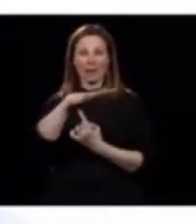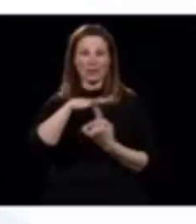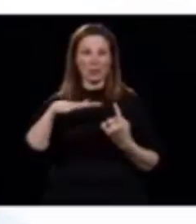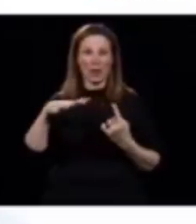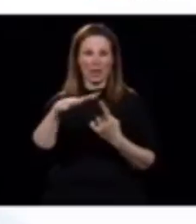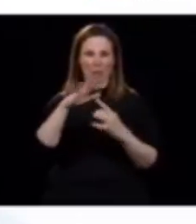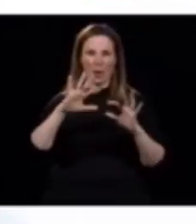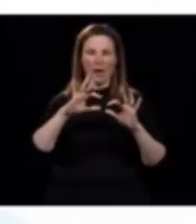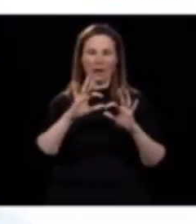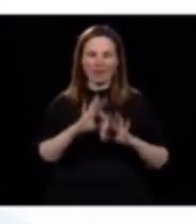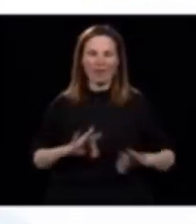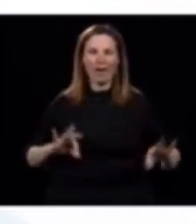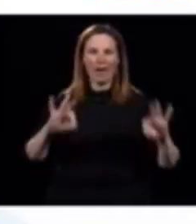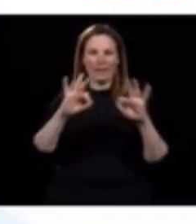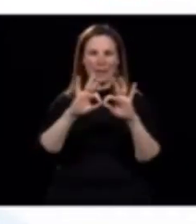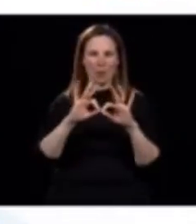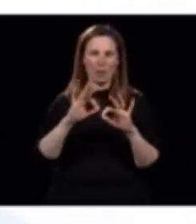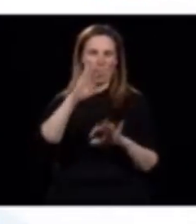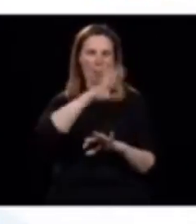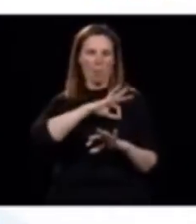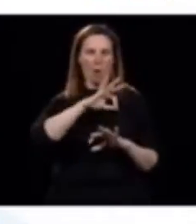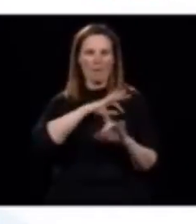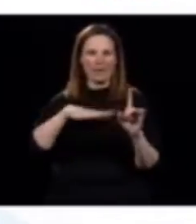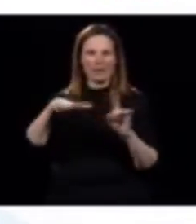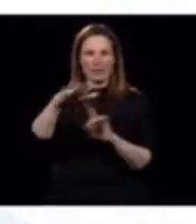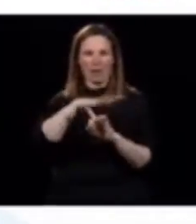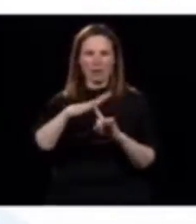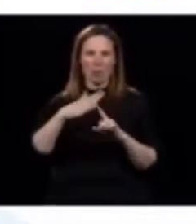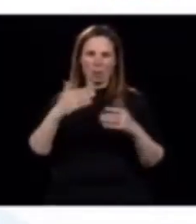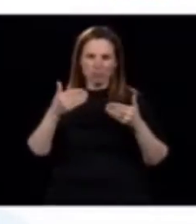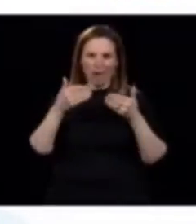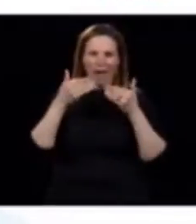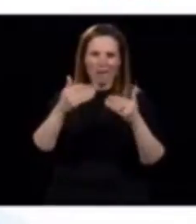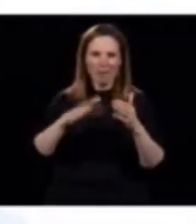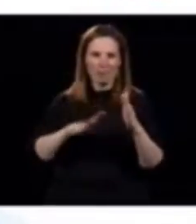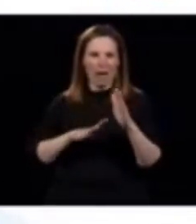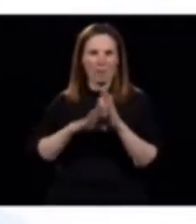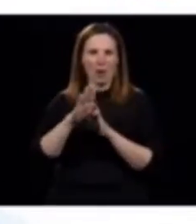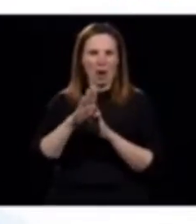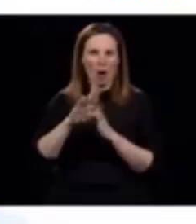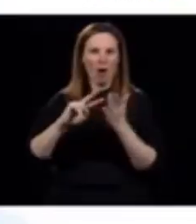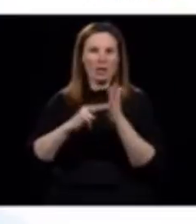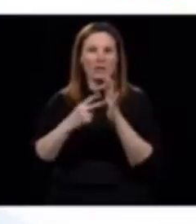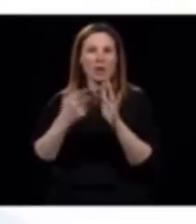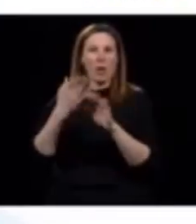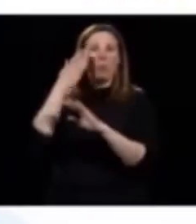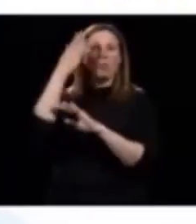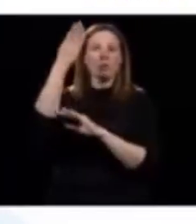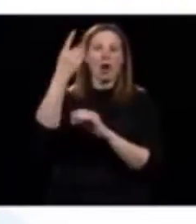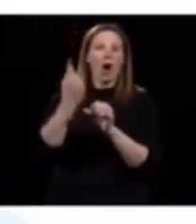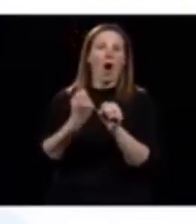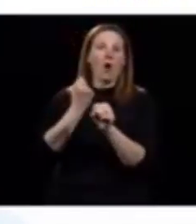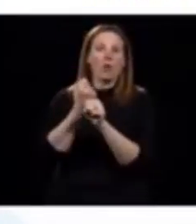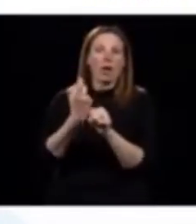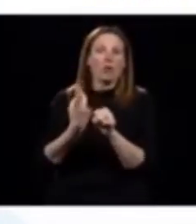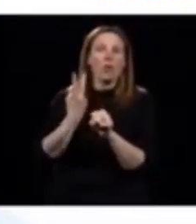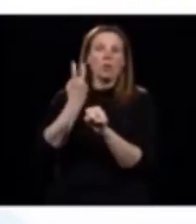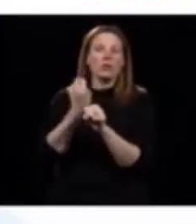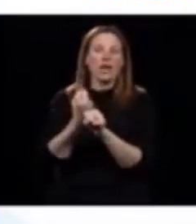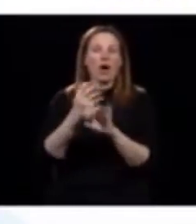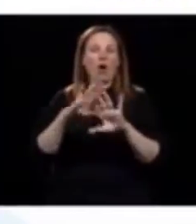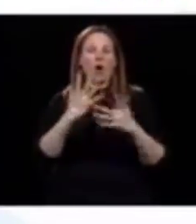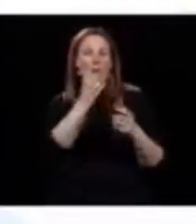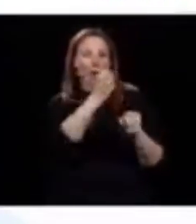transformer la façon dont on travaille de plus en plus pour permettre même à la fois, dans quelques années, d'obtenir une meilleure conciliation travail-famille,